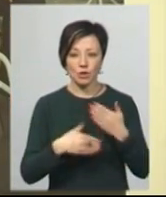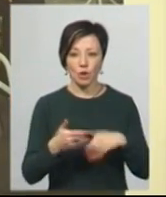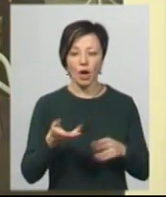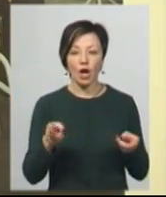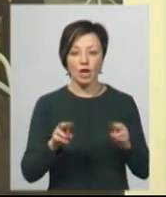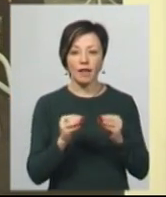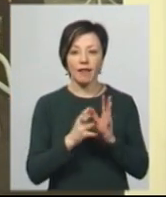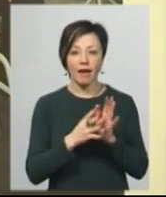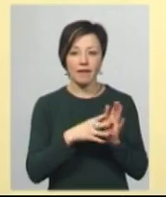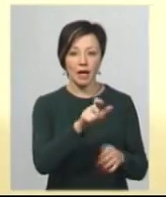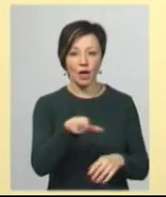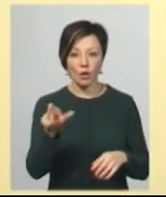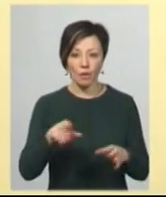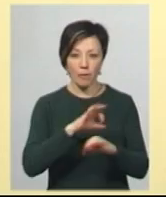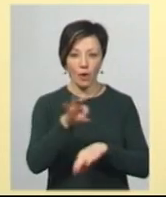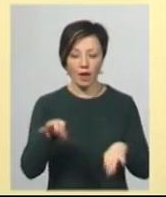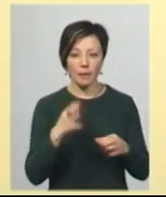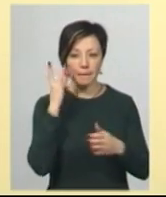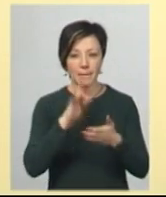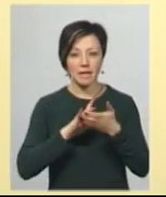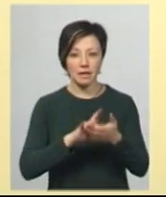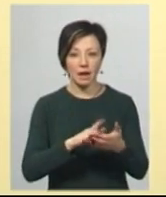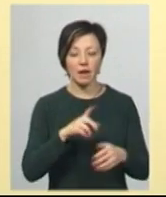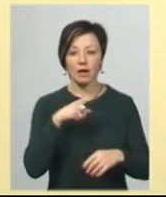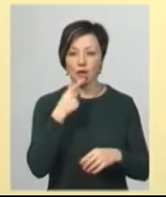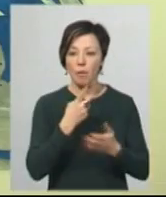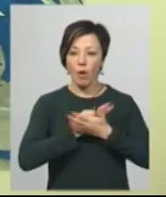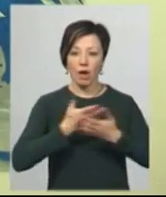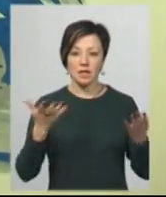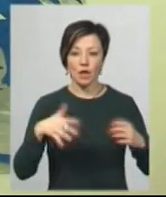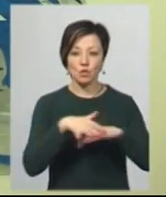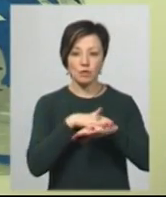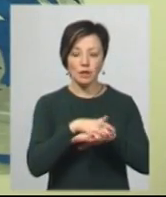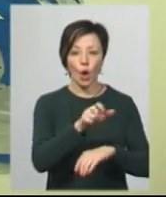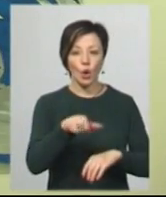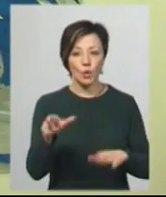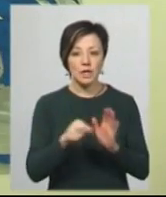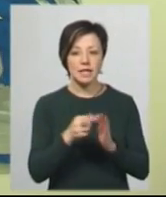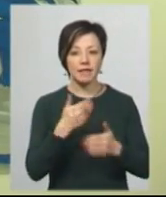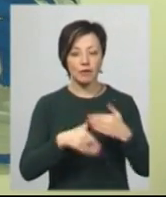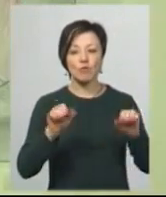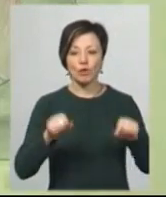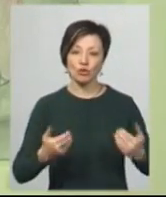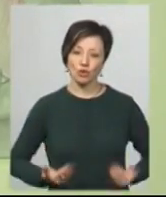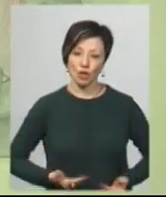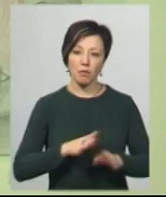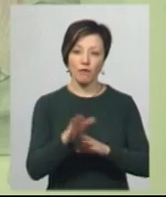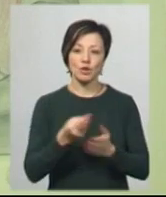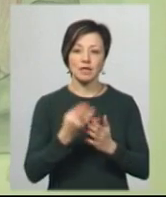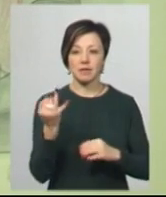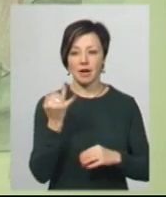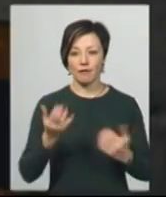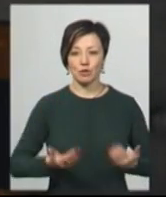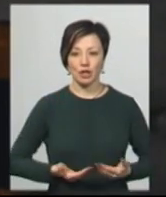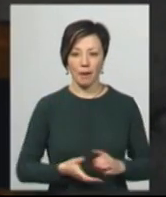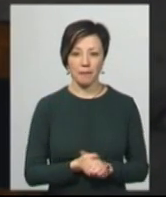Як і решта, дев'ять героїв проєкту «Нескорені», мета якого, каже Ігор Новченков, показати суспільству – люди з інвалідністю можуть жити повноцінним і цікавим